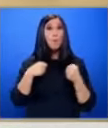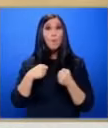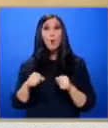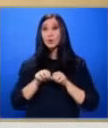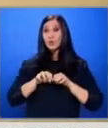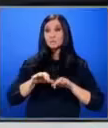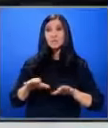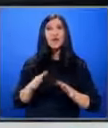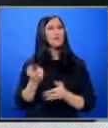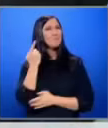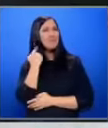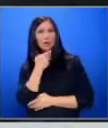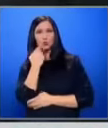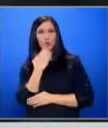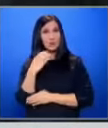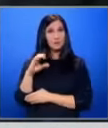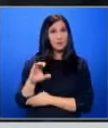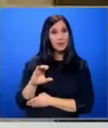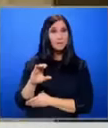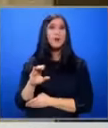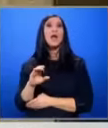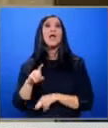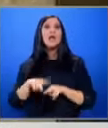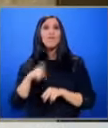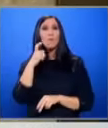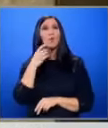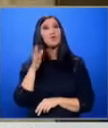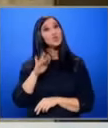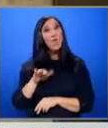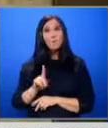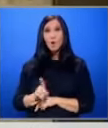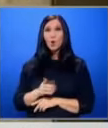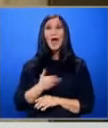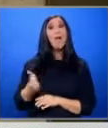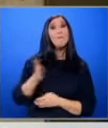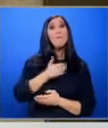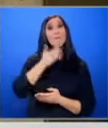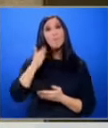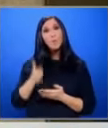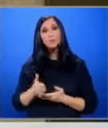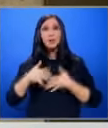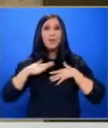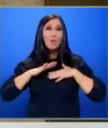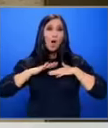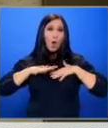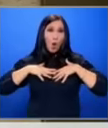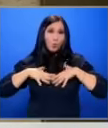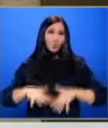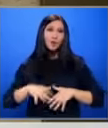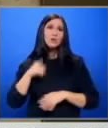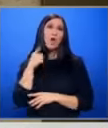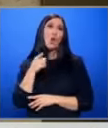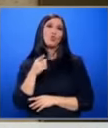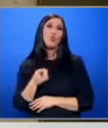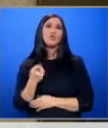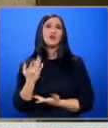разпространеното през миналата година Видео Иво Бонев Ще мога най-после да отдъхна от това, че